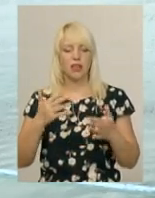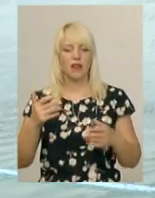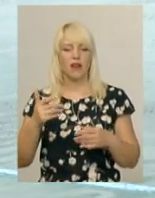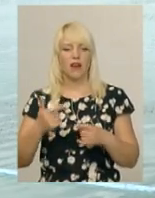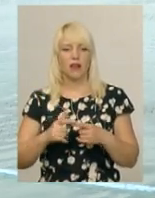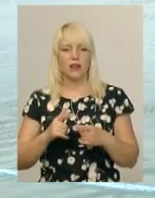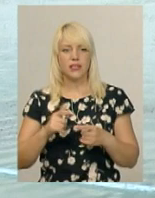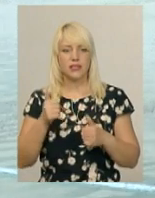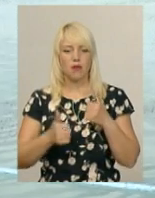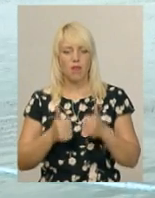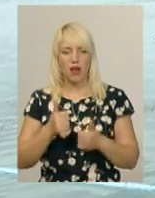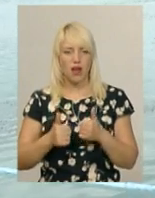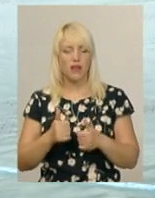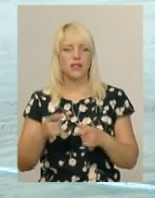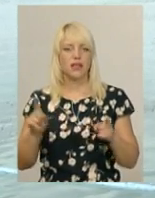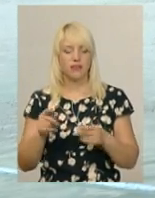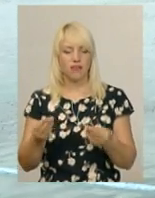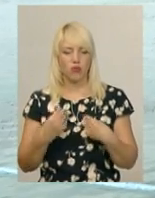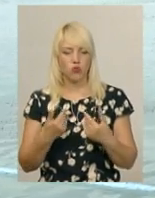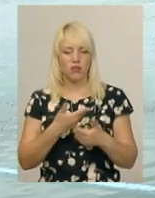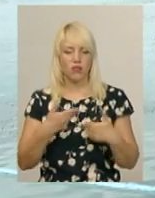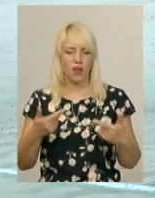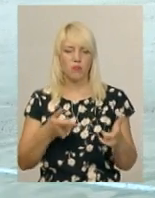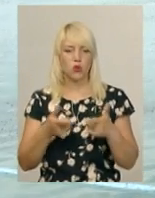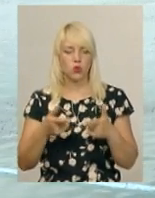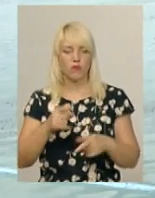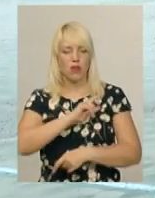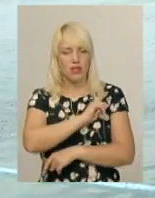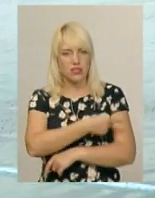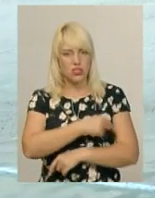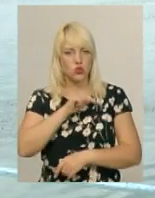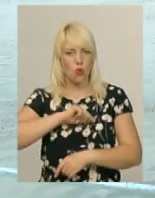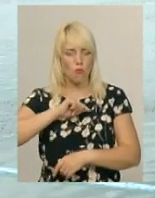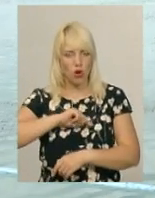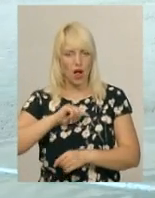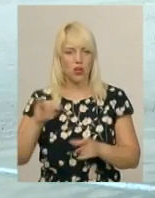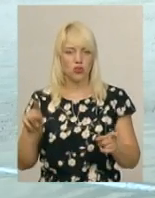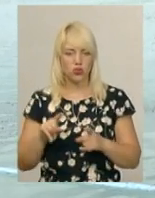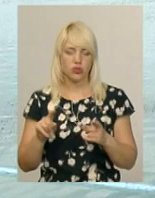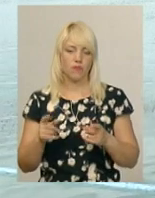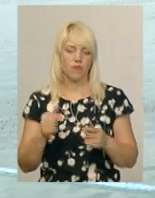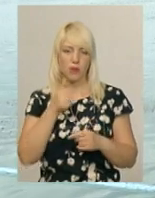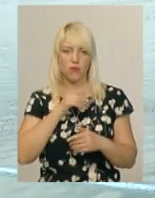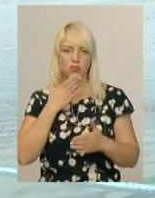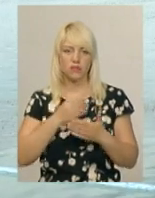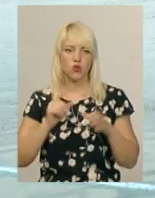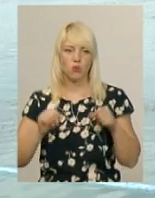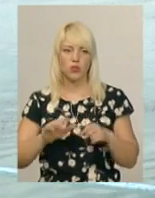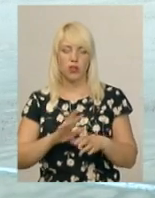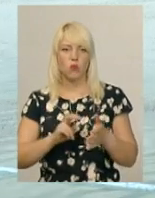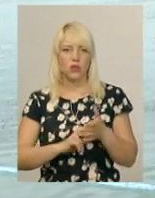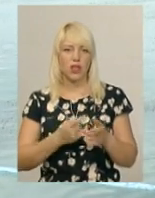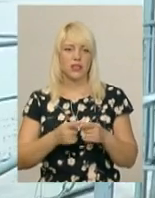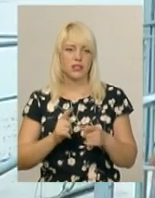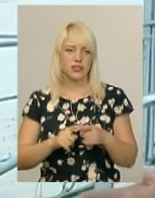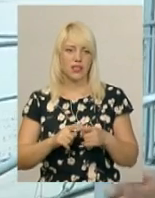ФП, які дають таку підготовку моральну, фізичну і моральну, випробувати себе, свої можливості і так, щоб не боятися цих стартів,